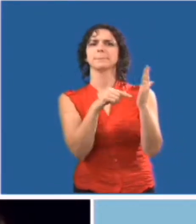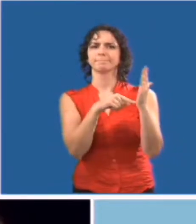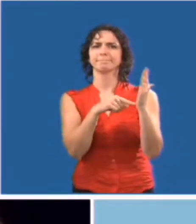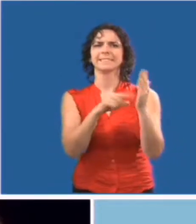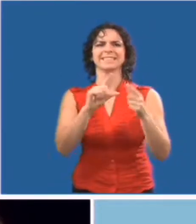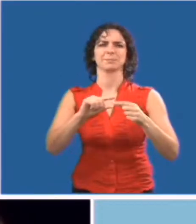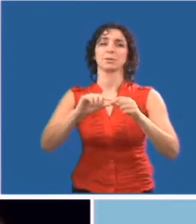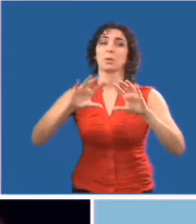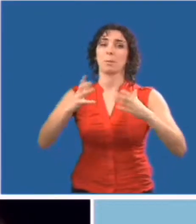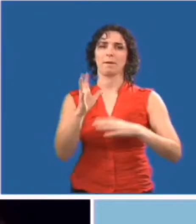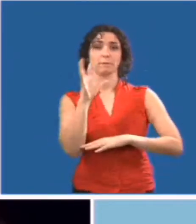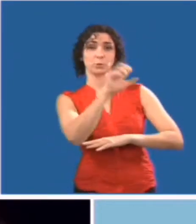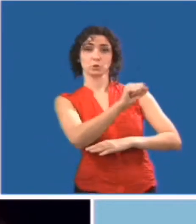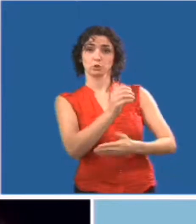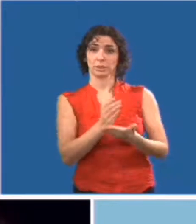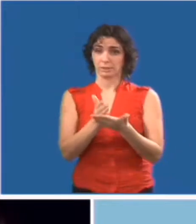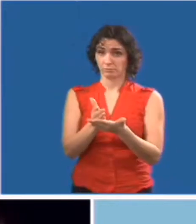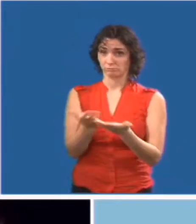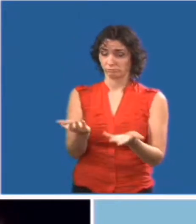obtenir de l'aide.